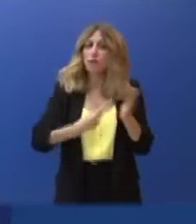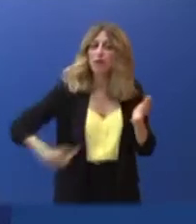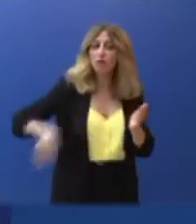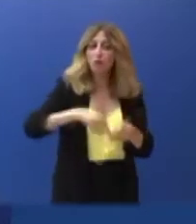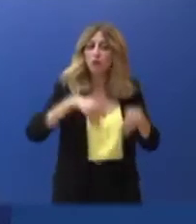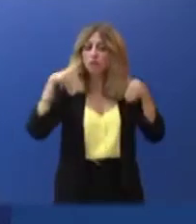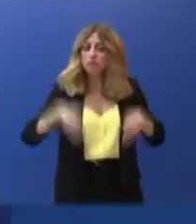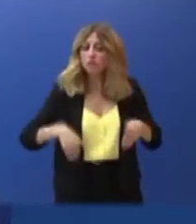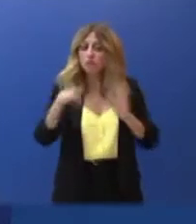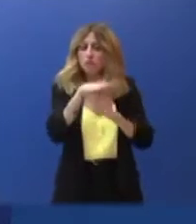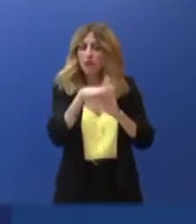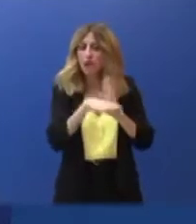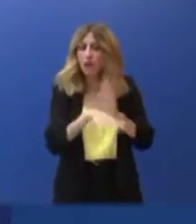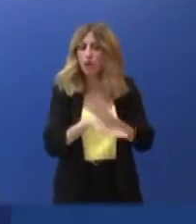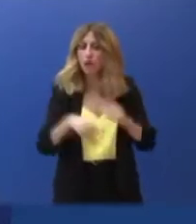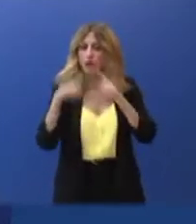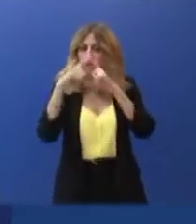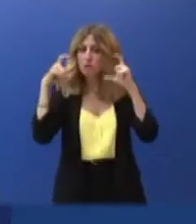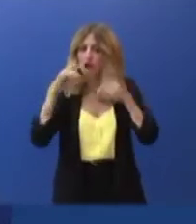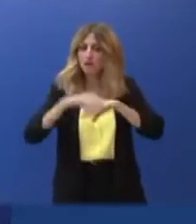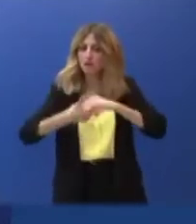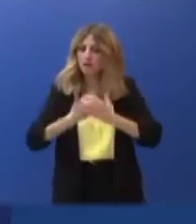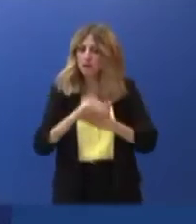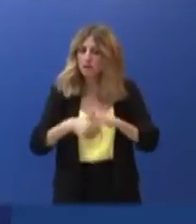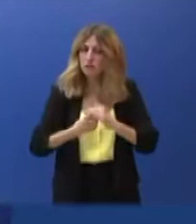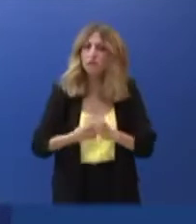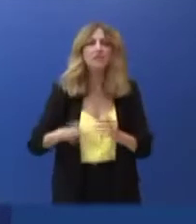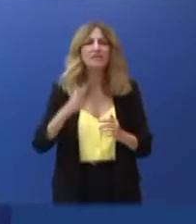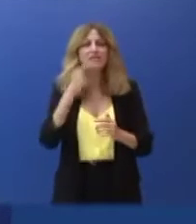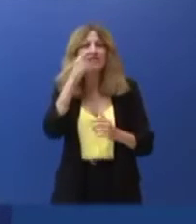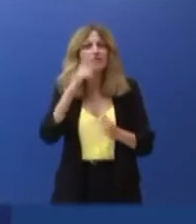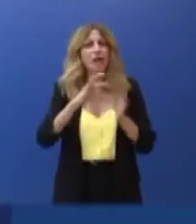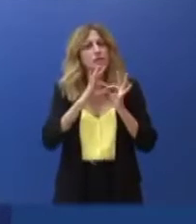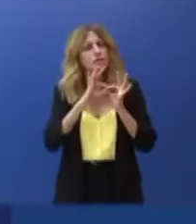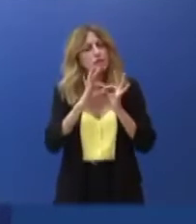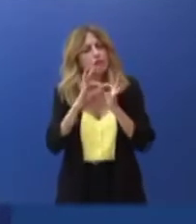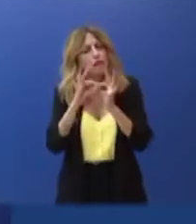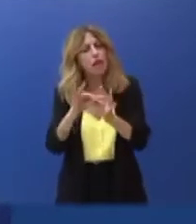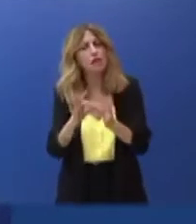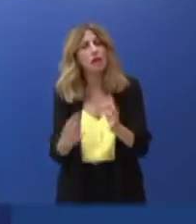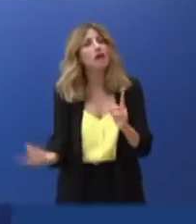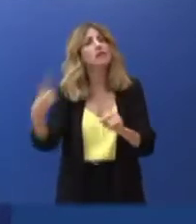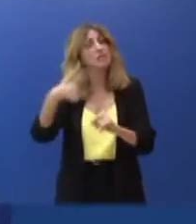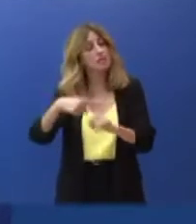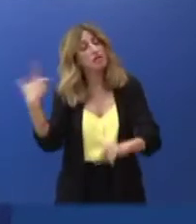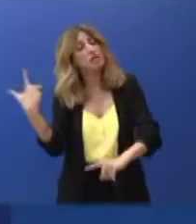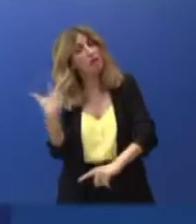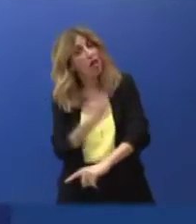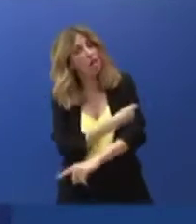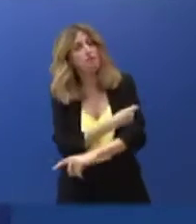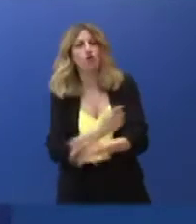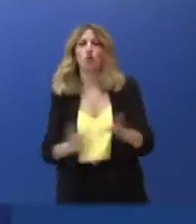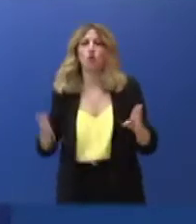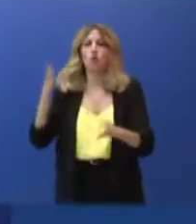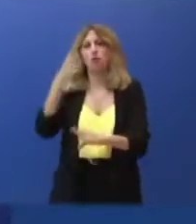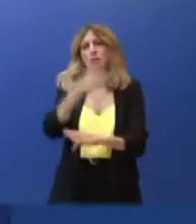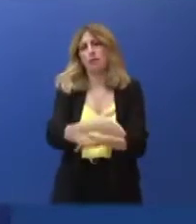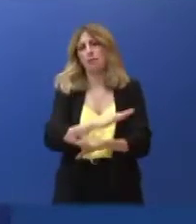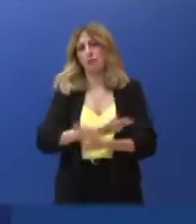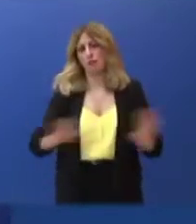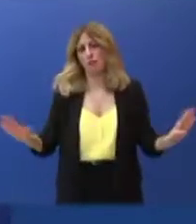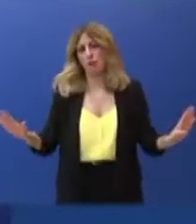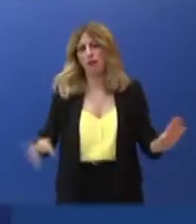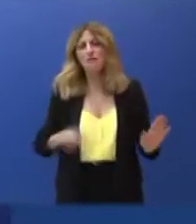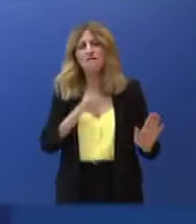αυτοδιαγνωστικά τεστ και να πάρουμε στα χέρια μας την ασπίδα που μας προσφέρει η επιστήμη με τα εμβόλια. Η επιχείρηση